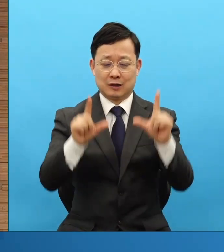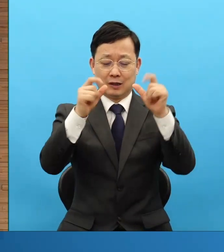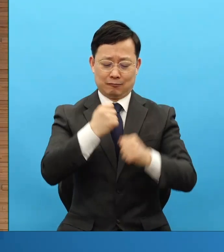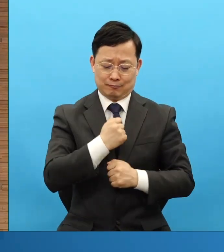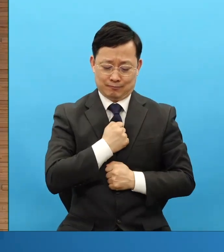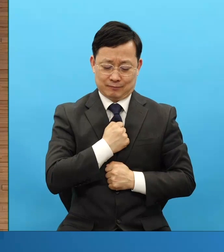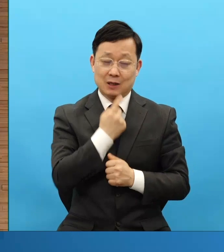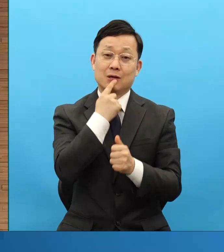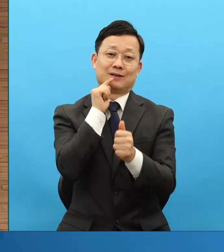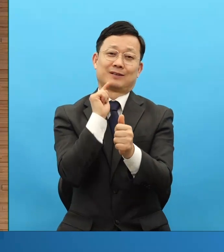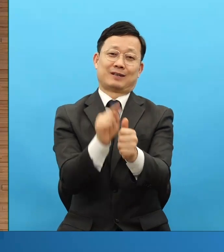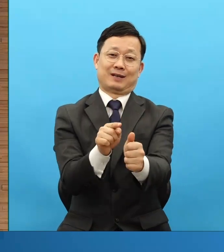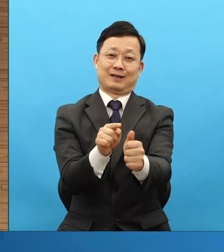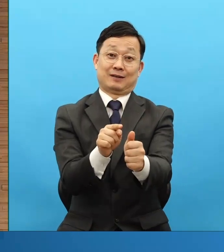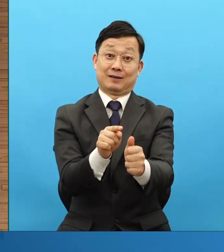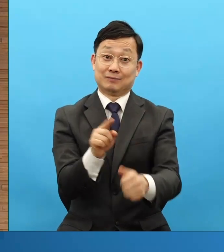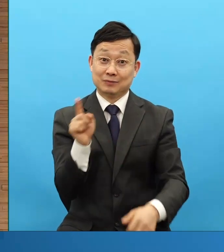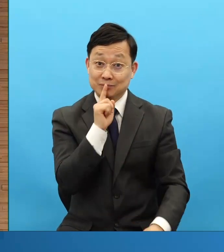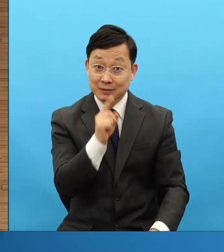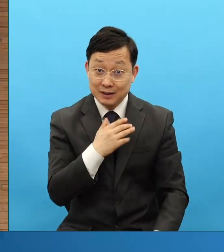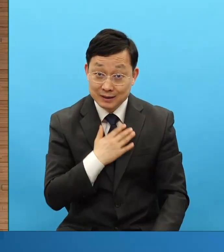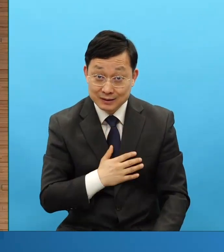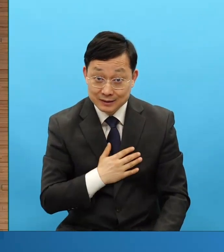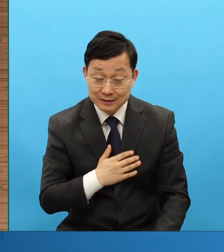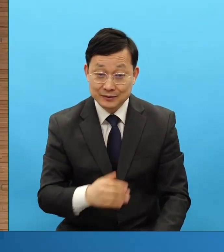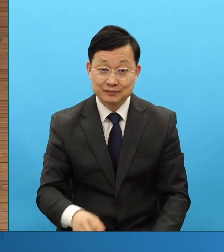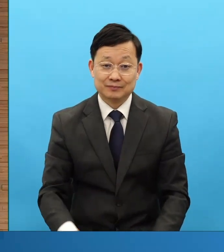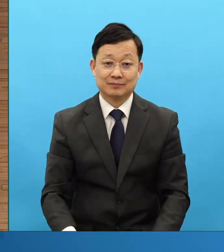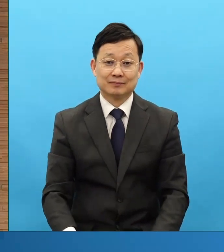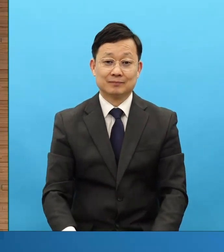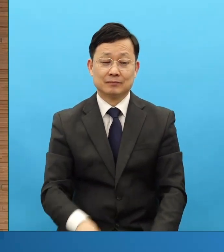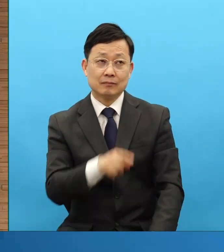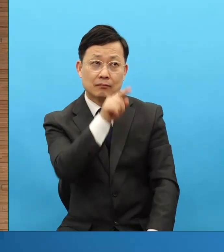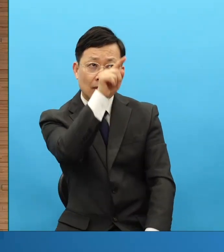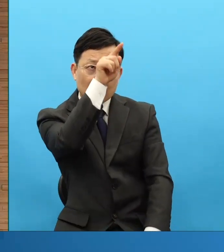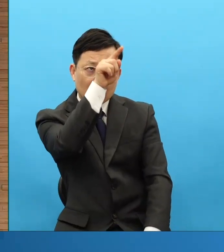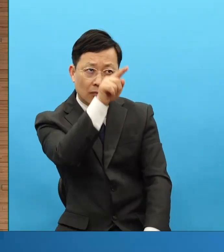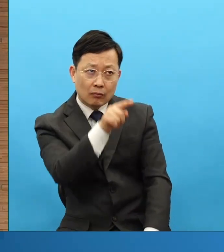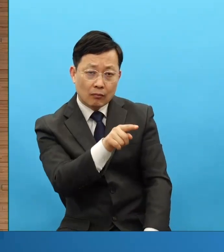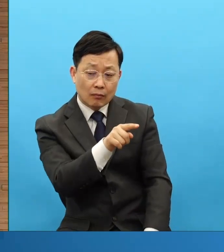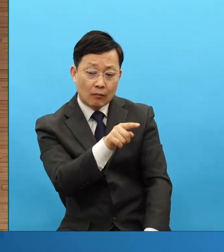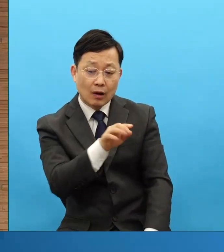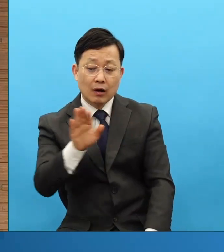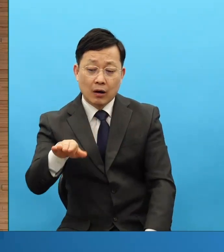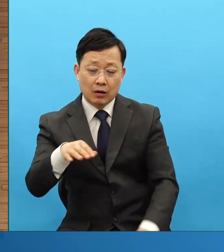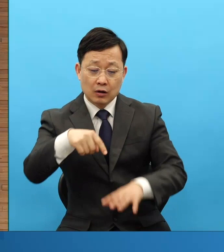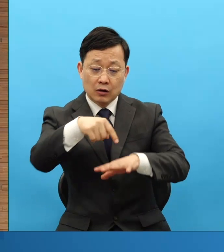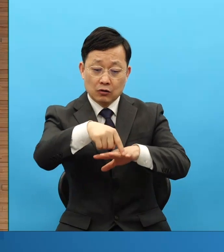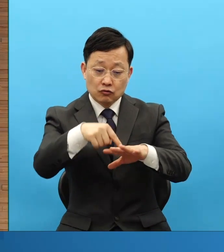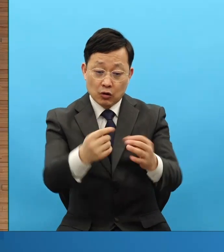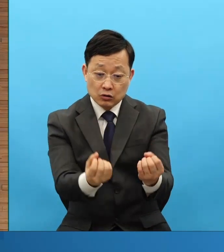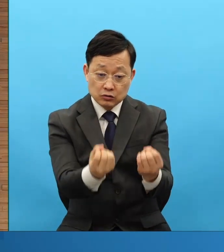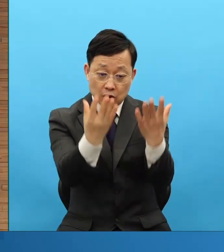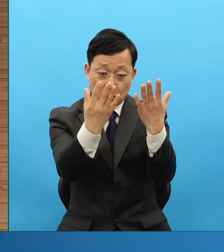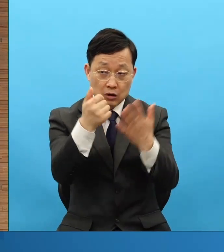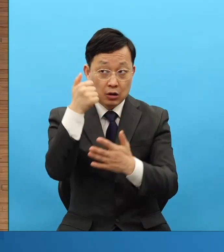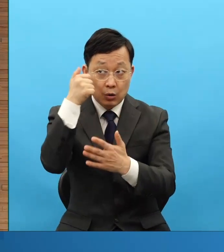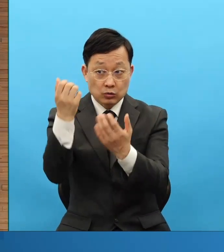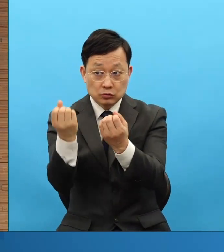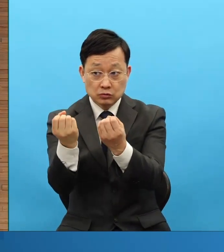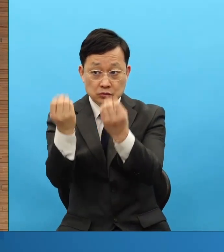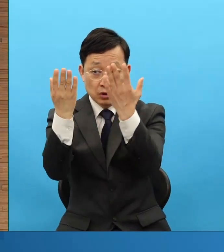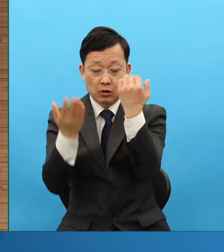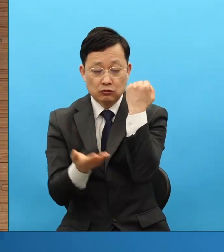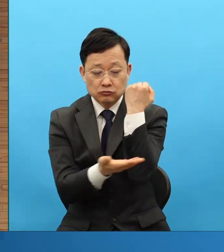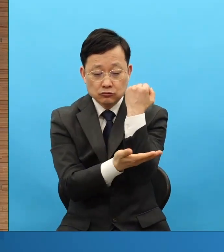결국 이 말을 이해해뿌리면 되는데 못하니까 6월절 오순절 수장절 그런